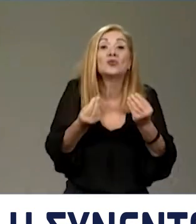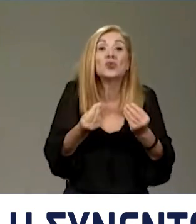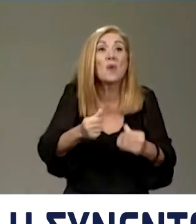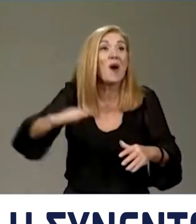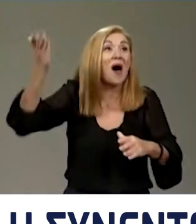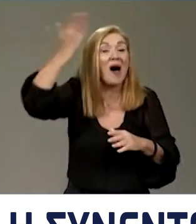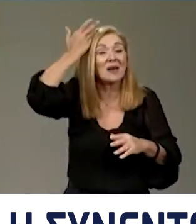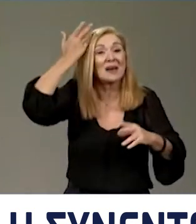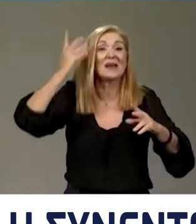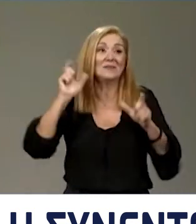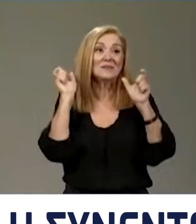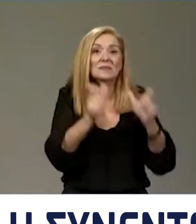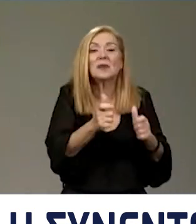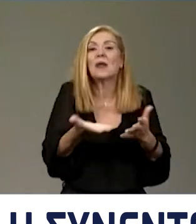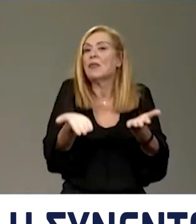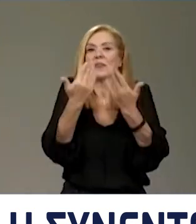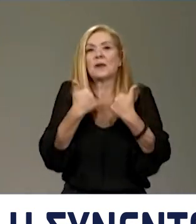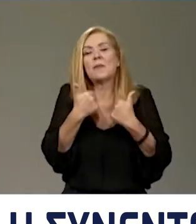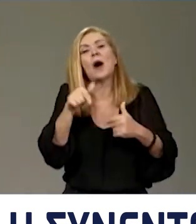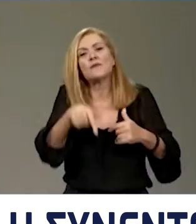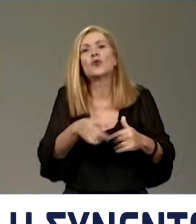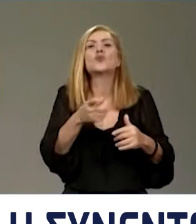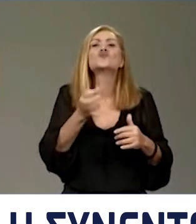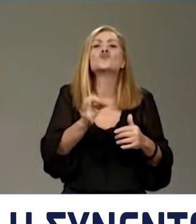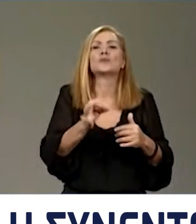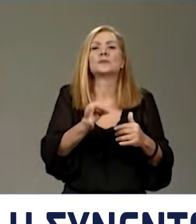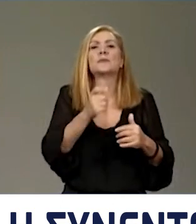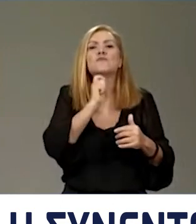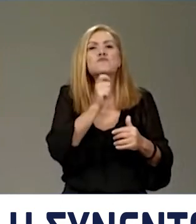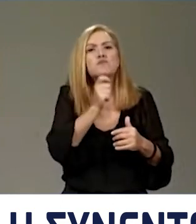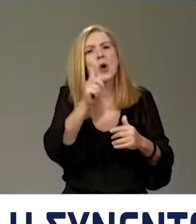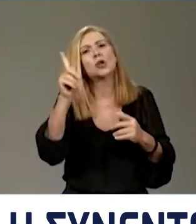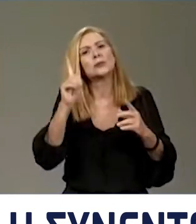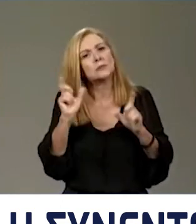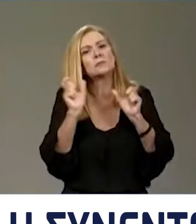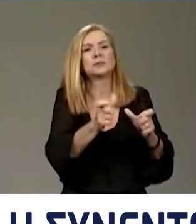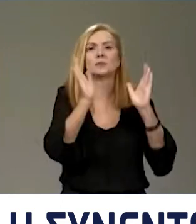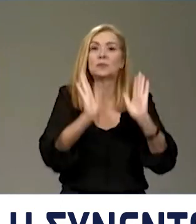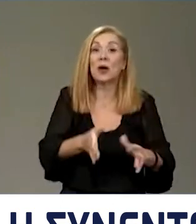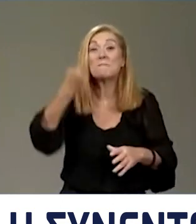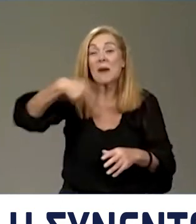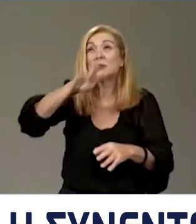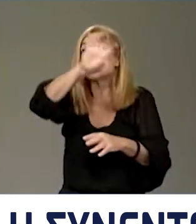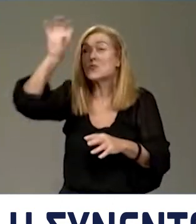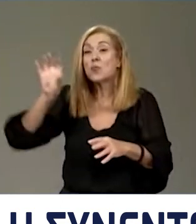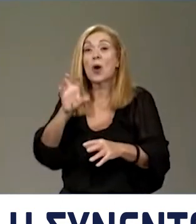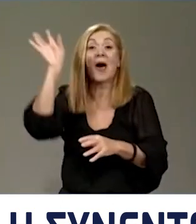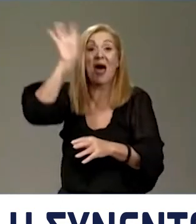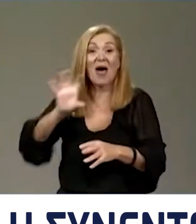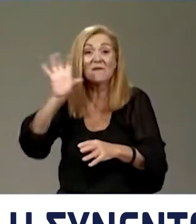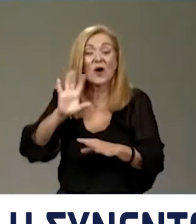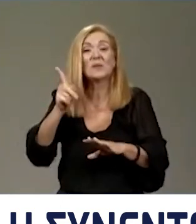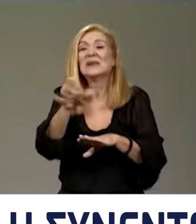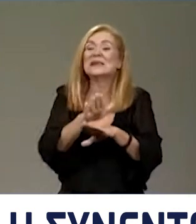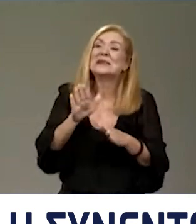ακρίβεια παρά μόνο να χρησιμοποιήσει αυτή τη νομισματική πολιτική. Αυτή η πολιτική στις περισσότερες χώρες της Ευρώπης συγχωρέστε με που γίνομαι λίγο